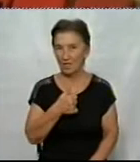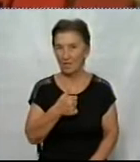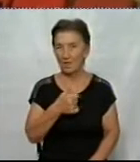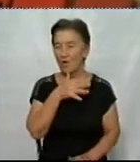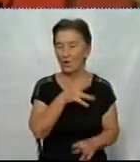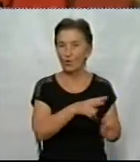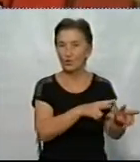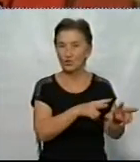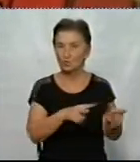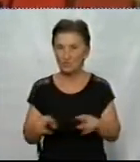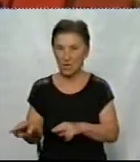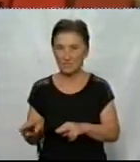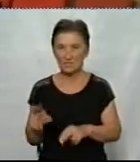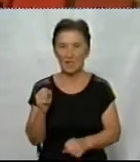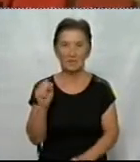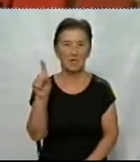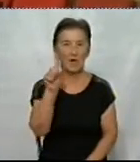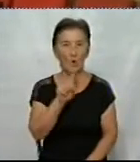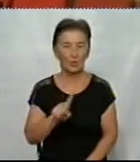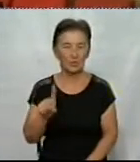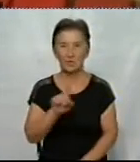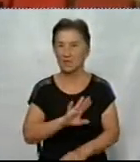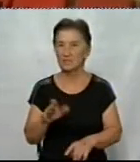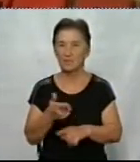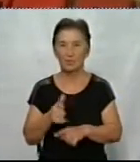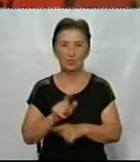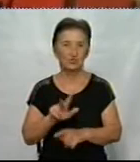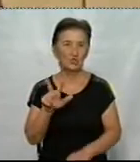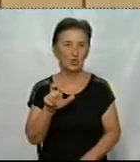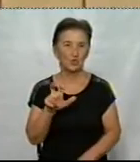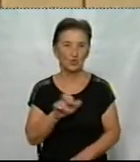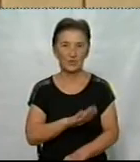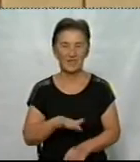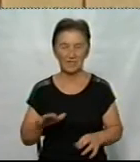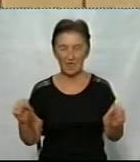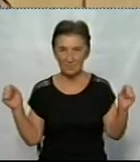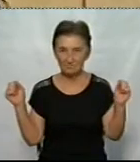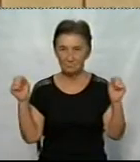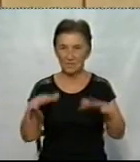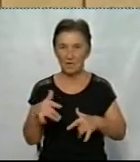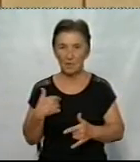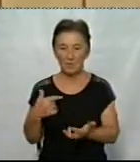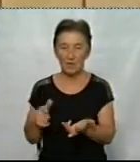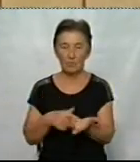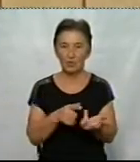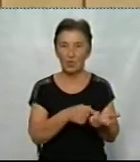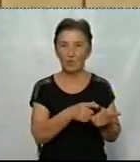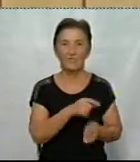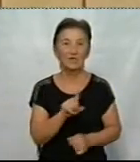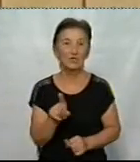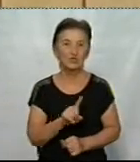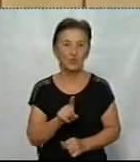Одночасно на годину в закладі не більше 300 дітей ми будемо приймати. Це ми порахували таким чином, щоб